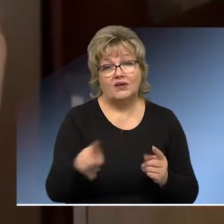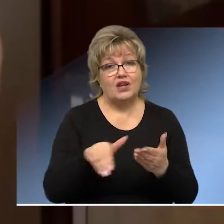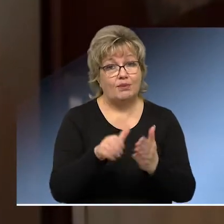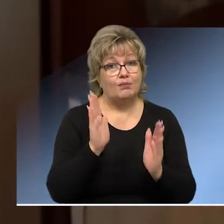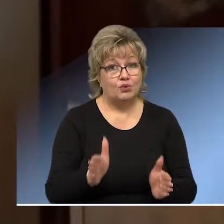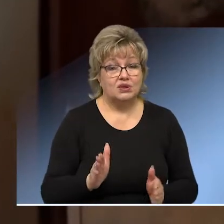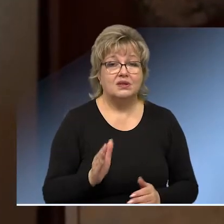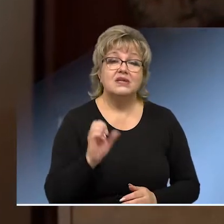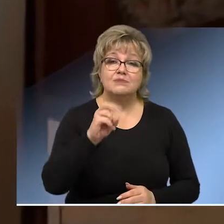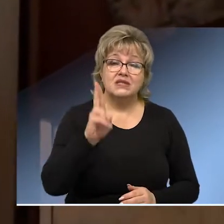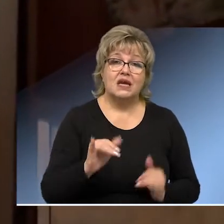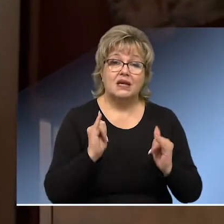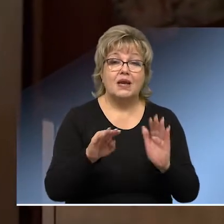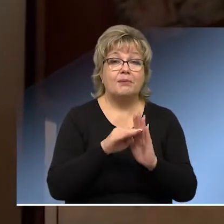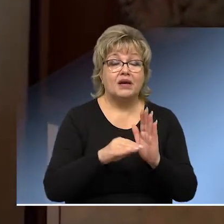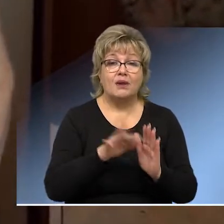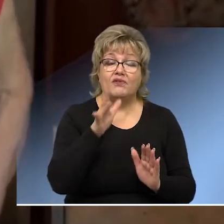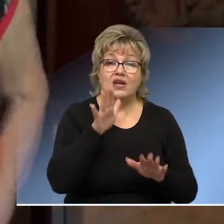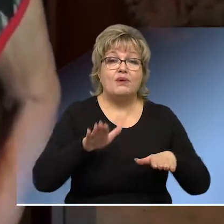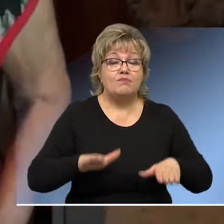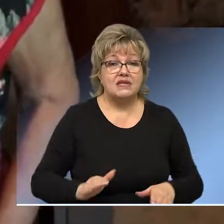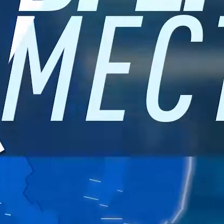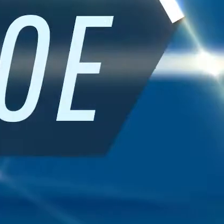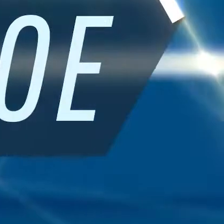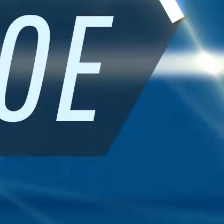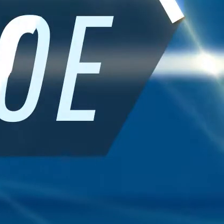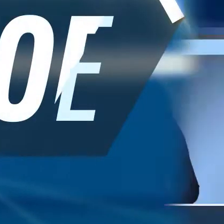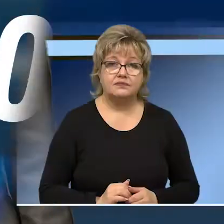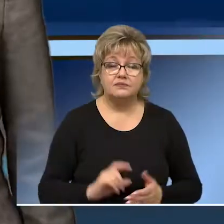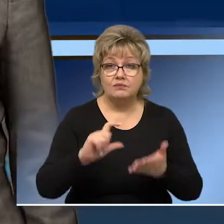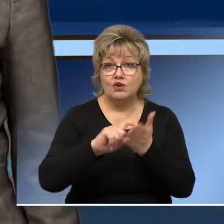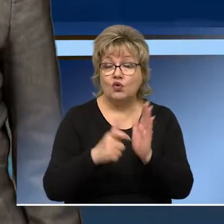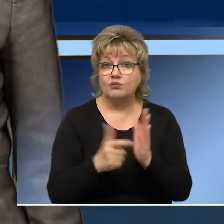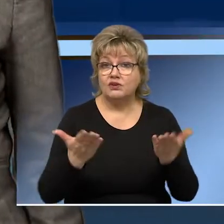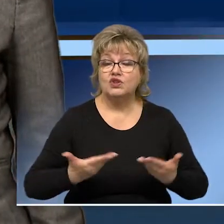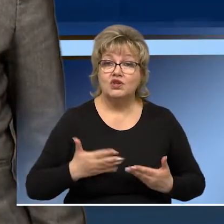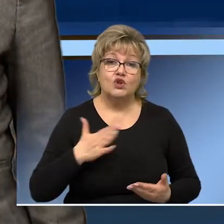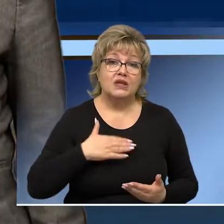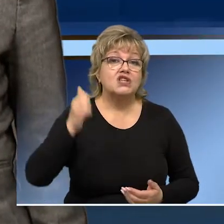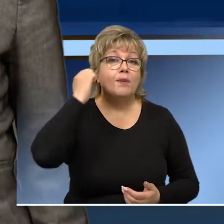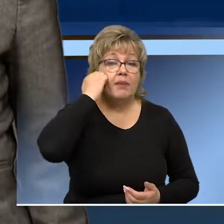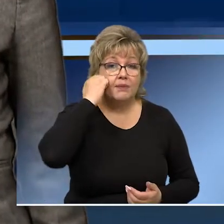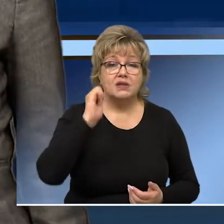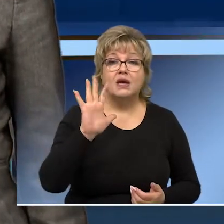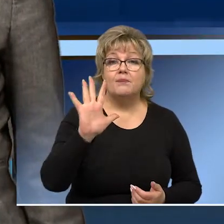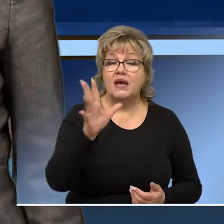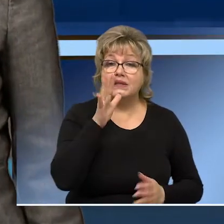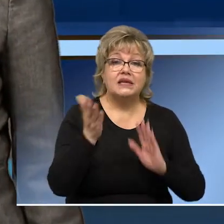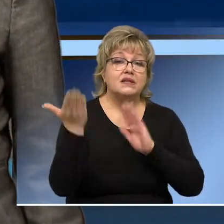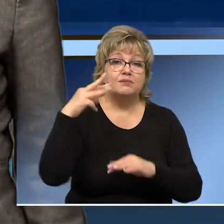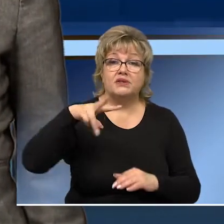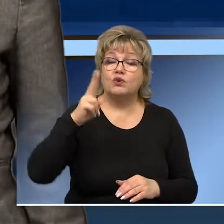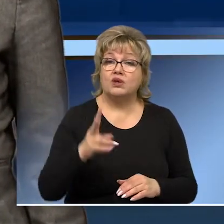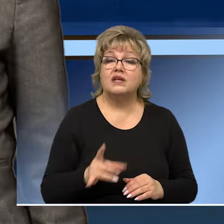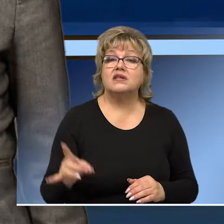какое-то время. Алексей Масленников специально для программы «Время местное». Комната, в которой живет наша память. Пять лет